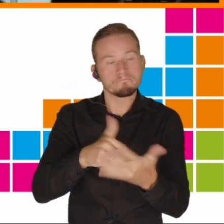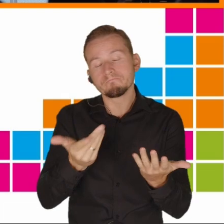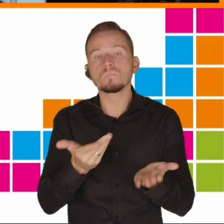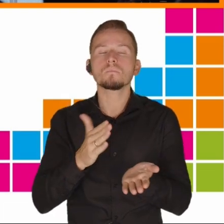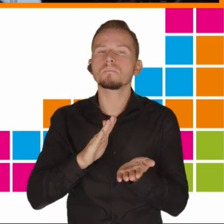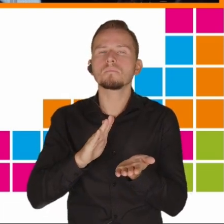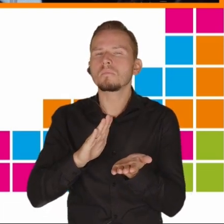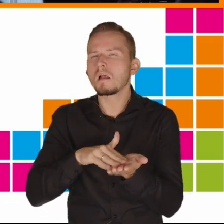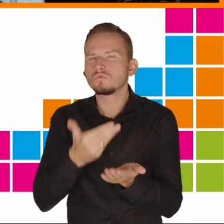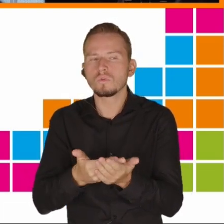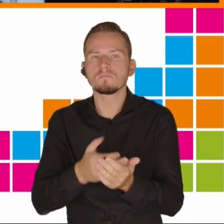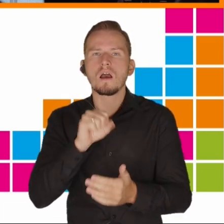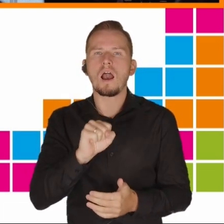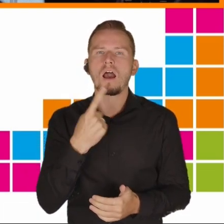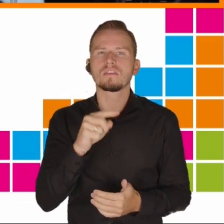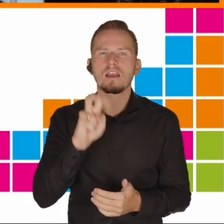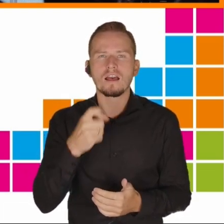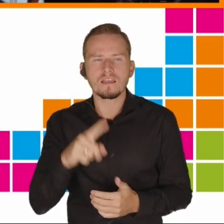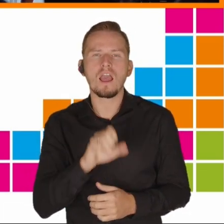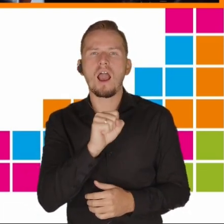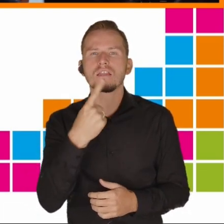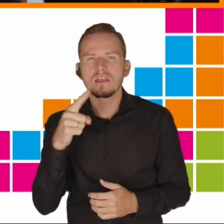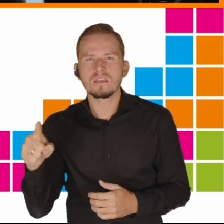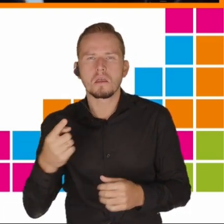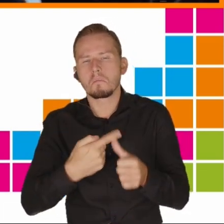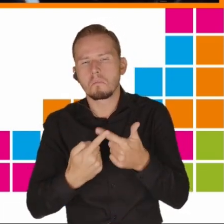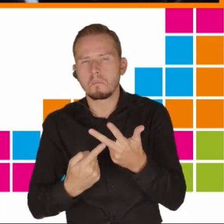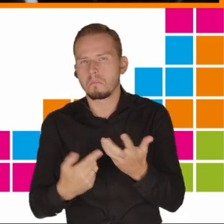przykład ADHD, ADD i tak dalej.